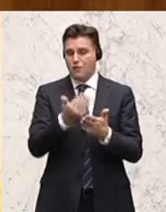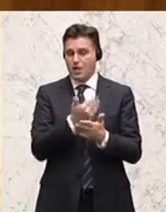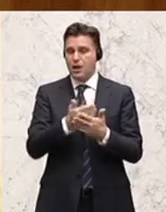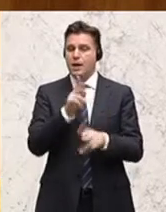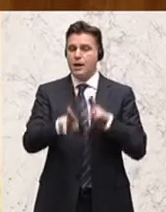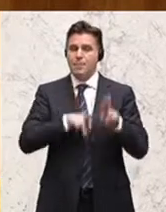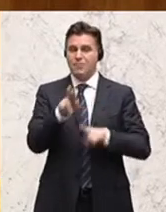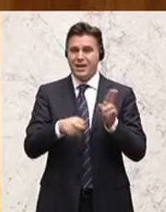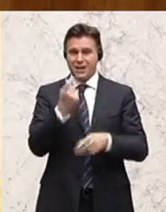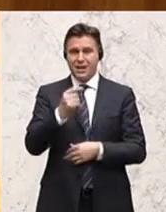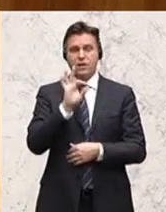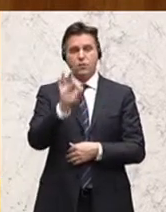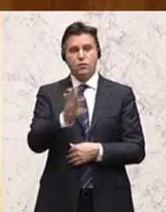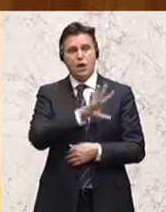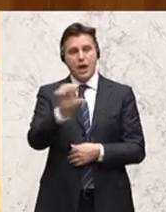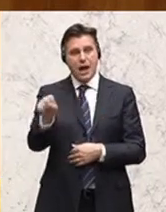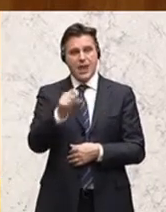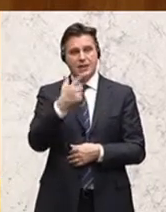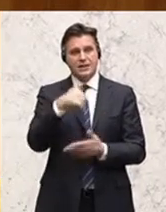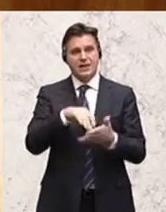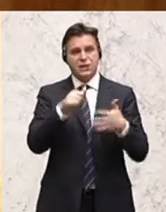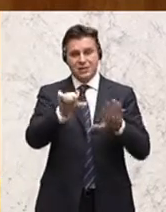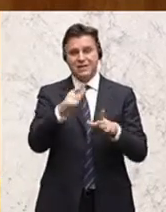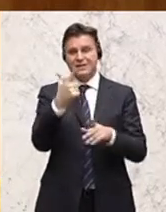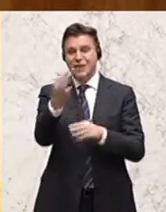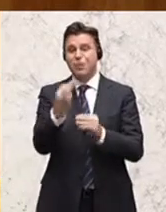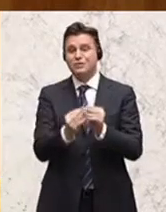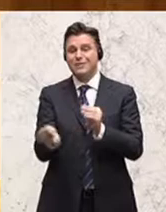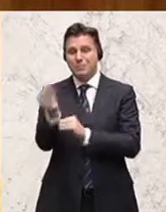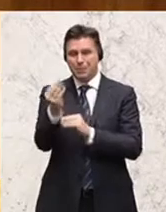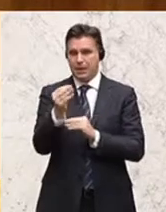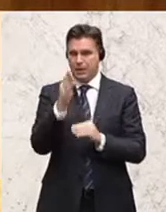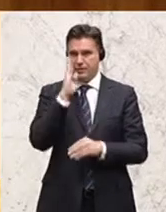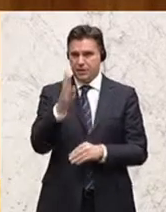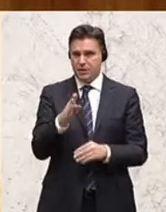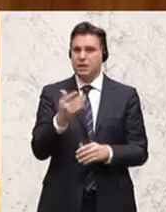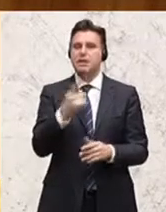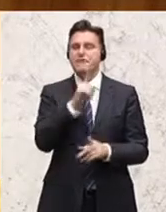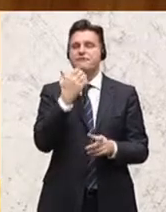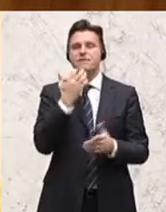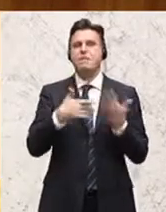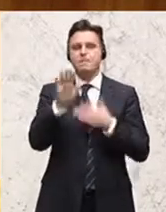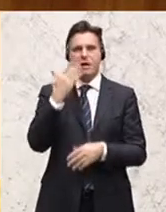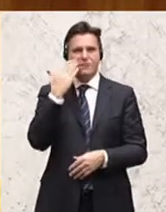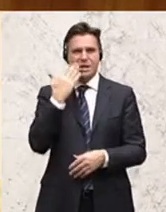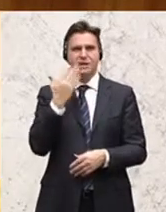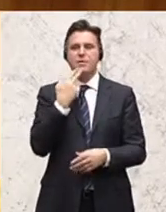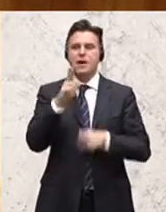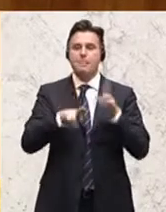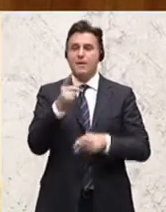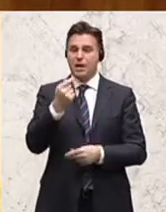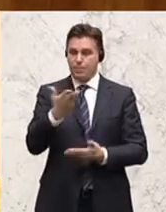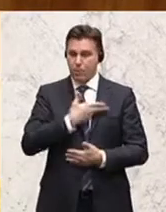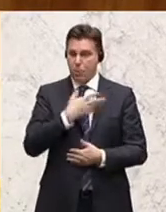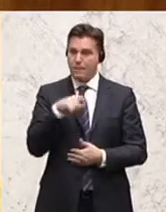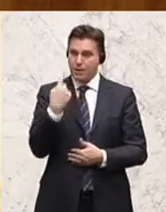das Pflegegeld für alle Menschen ab dem Jahr 2016 um zwei Prozent erhöht wird. Natürlich kann man sich immer mehr wünschen, aber alle Pflegegeldbezieherinnen und Bezieher